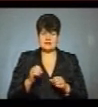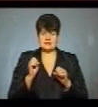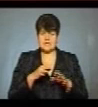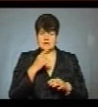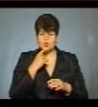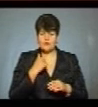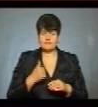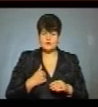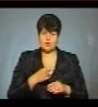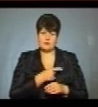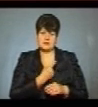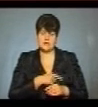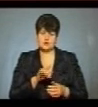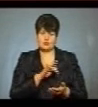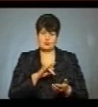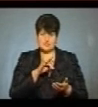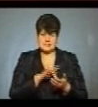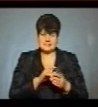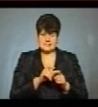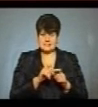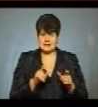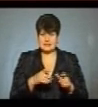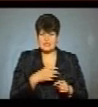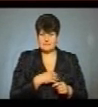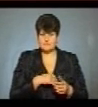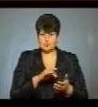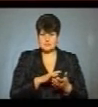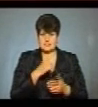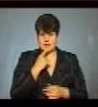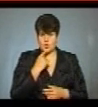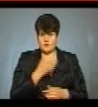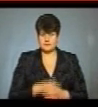у військово-медичному центрі західного регіону та львівському центрі крові.